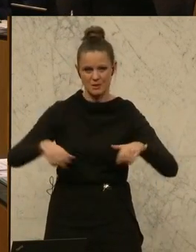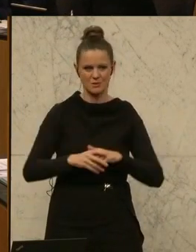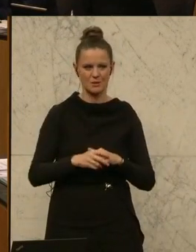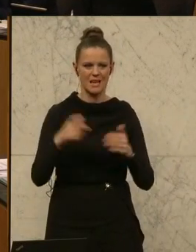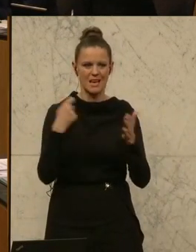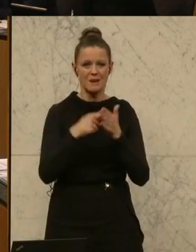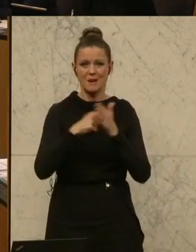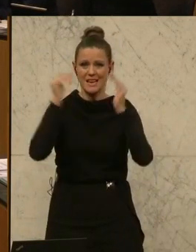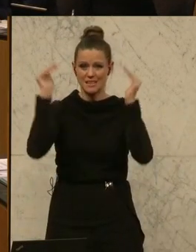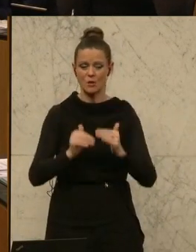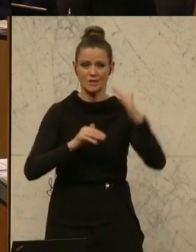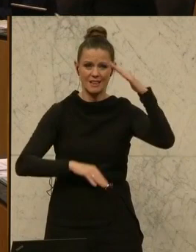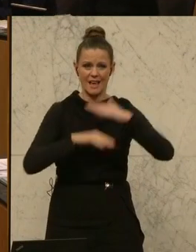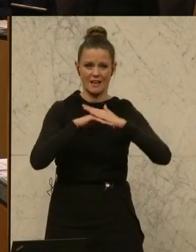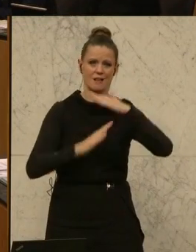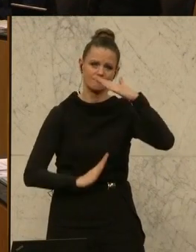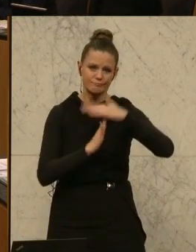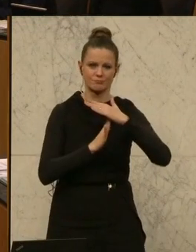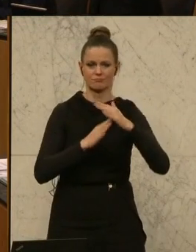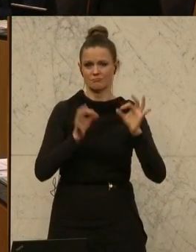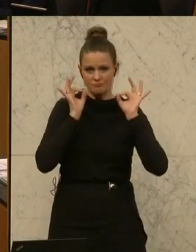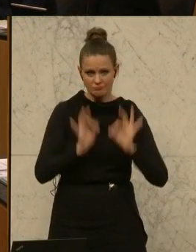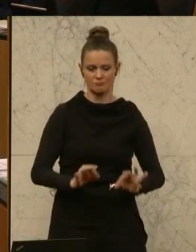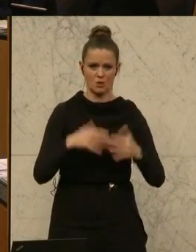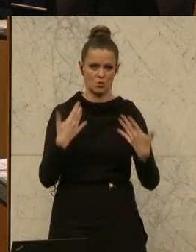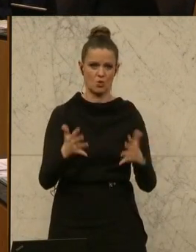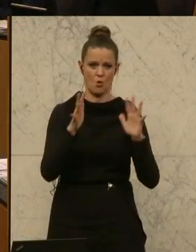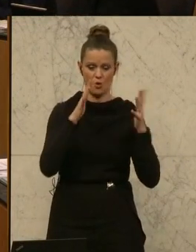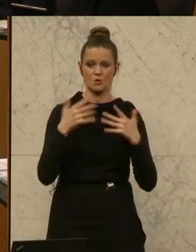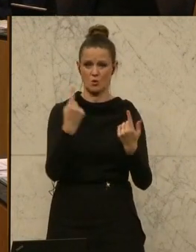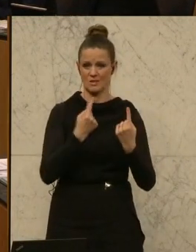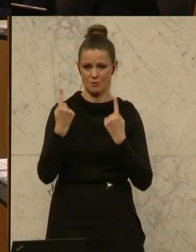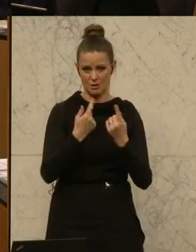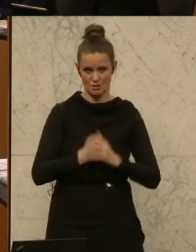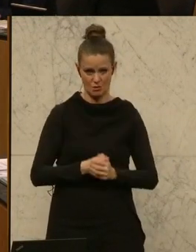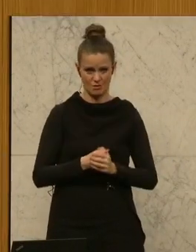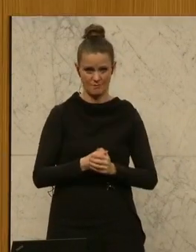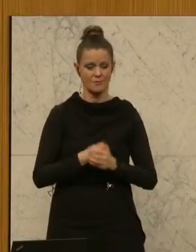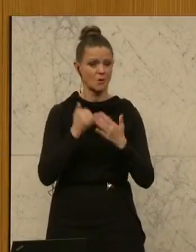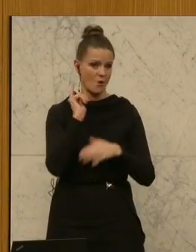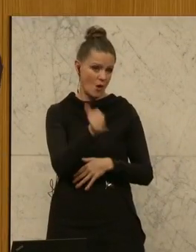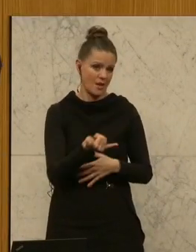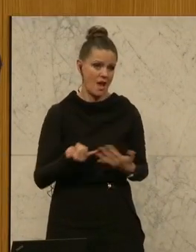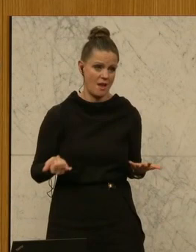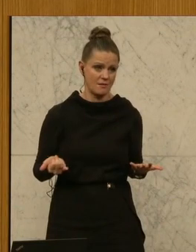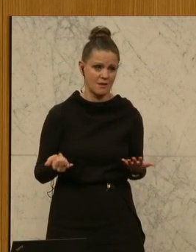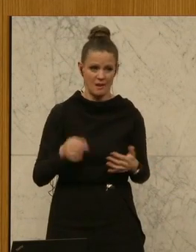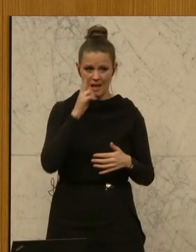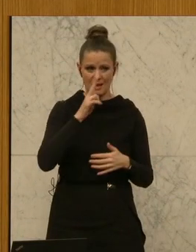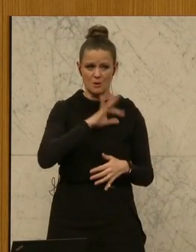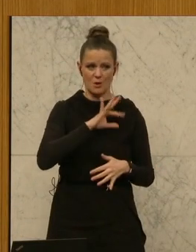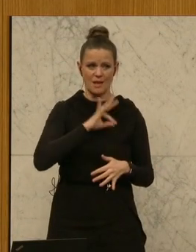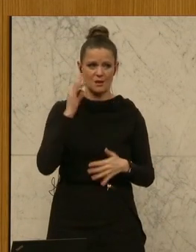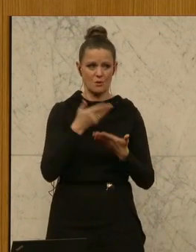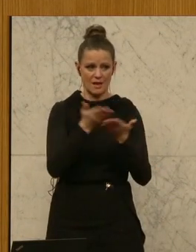Preise runter, Deckel drauf, das ist die richtige Antwort. Genau in dieser Situation. Und ja, liebe Kolleginnen und